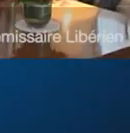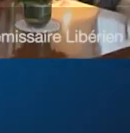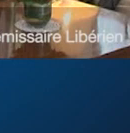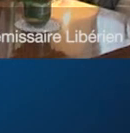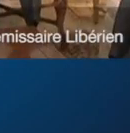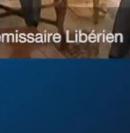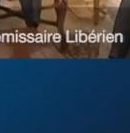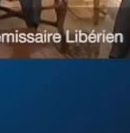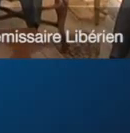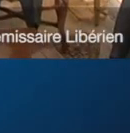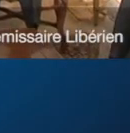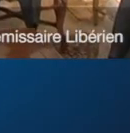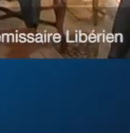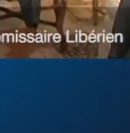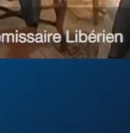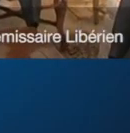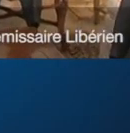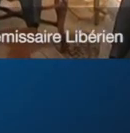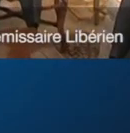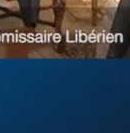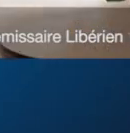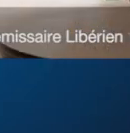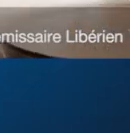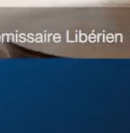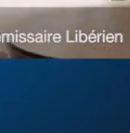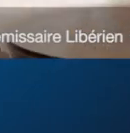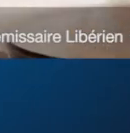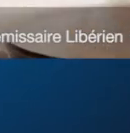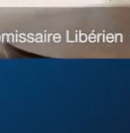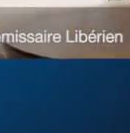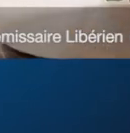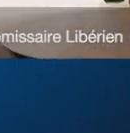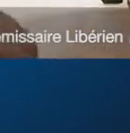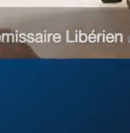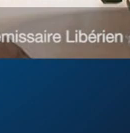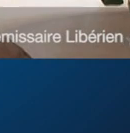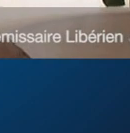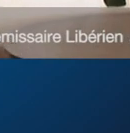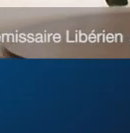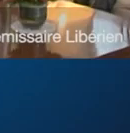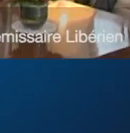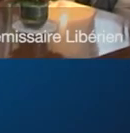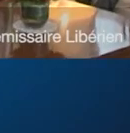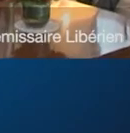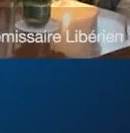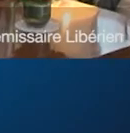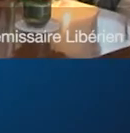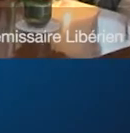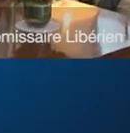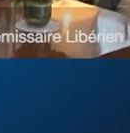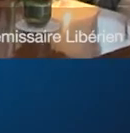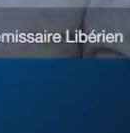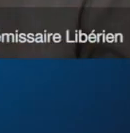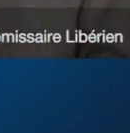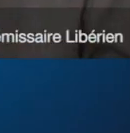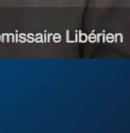Le Dr. McLean, ministre d'État, directeur de cabinet de la présidente de l'Iberia, était chez le président Alassane Ouadahai. Il est